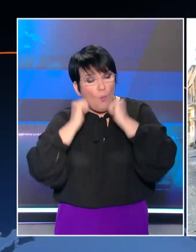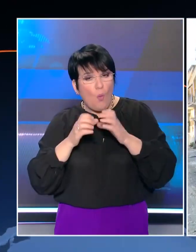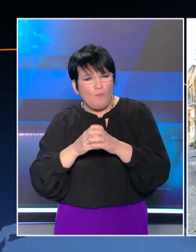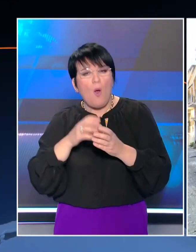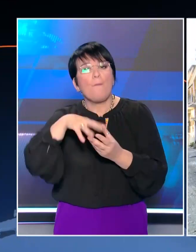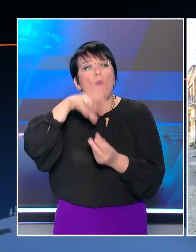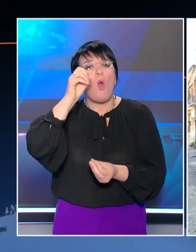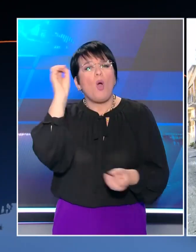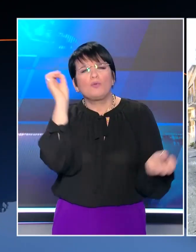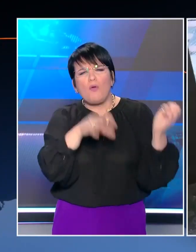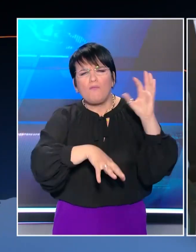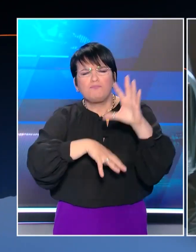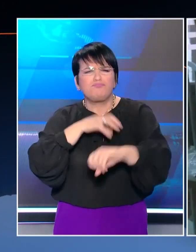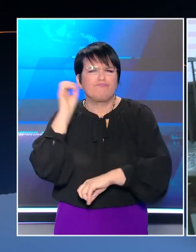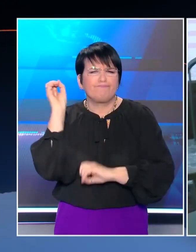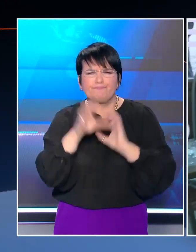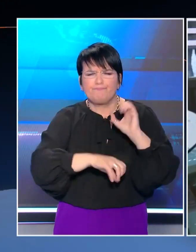βόμες μολότοφ στην αυλή του κτηρίου.